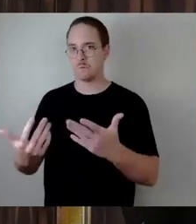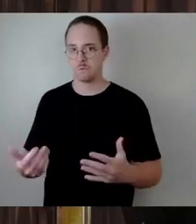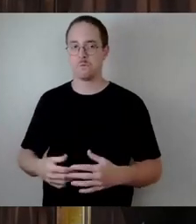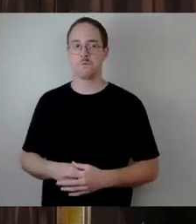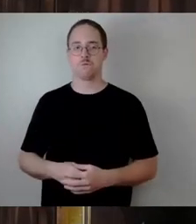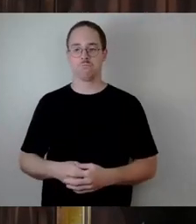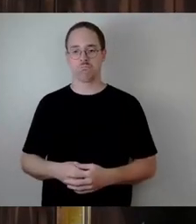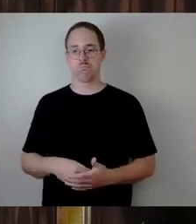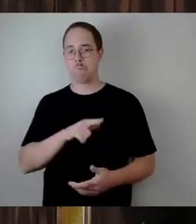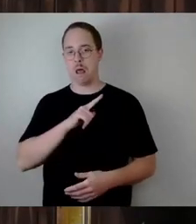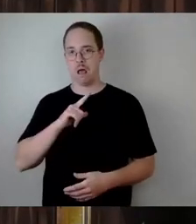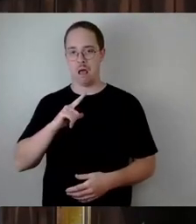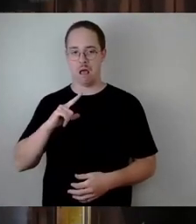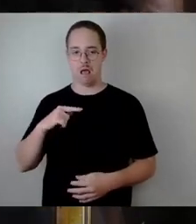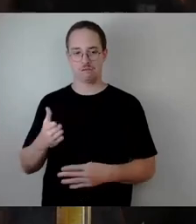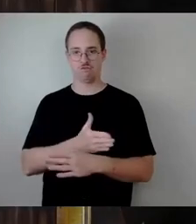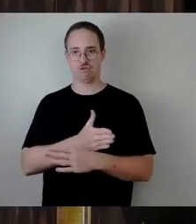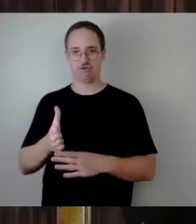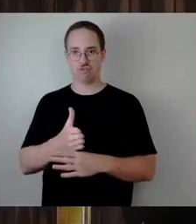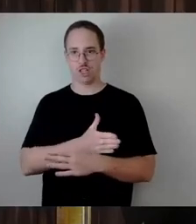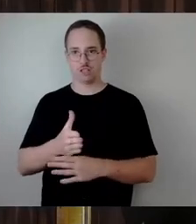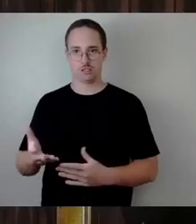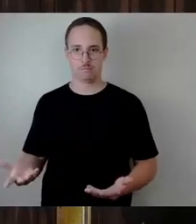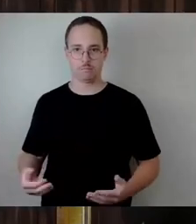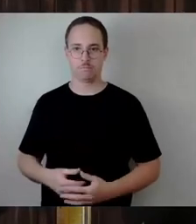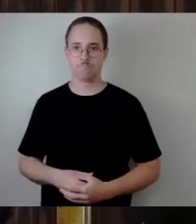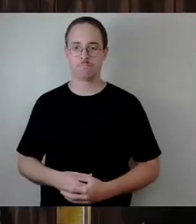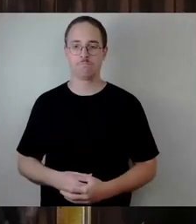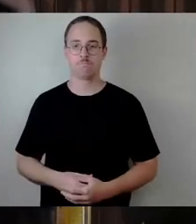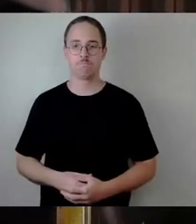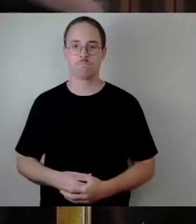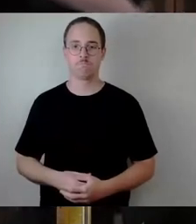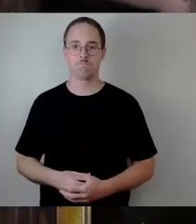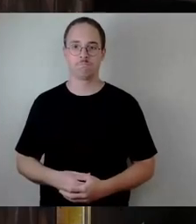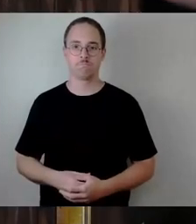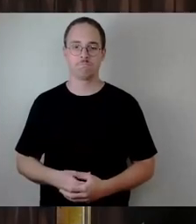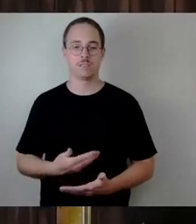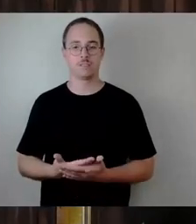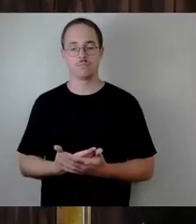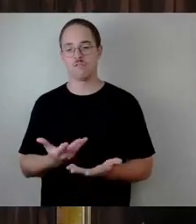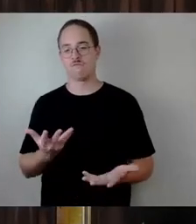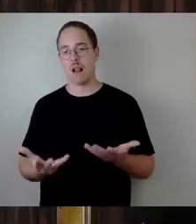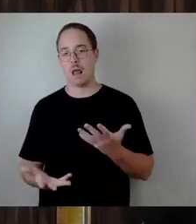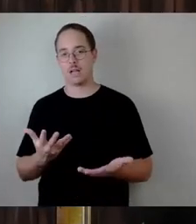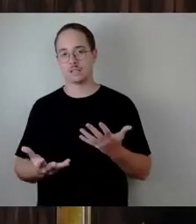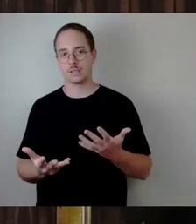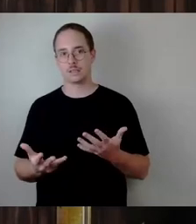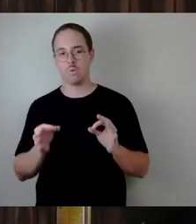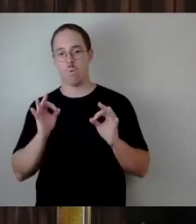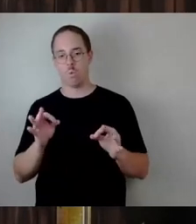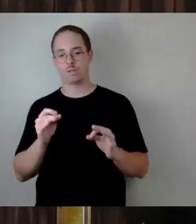Zeitraum zwischen solchen Prüfungen. Und da kann es ja vielleicht schon sinnvoll sein, wenn man eben diese Zeiträume